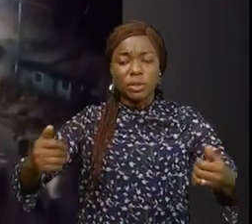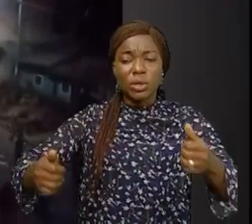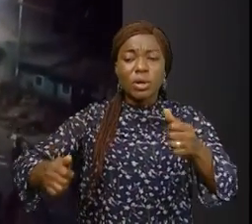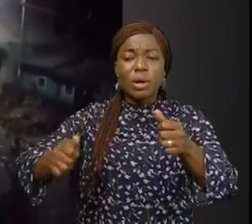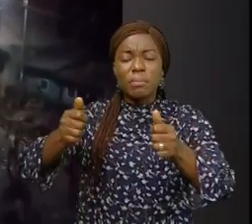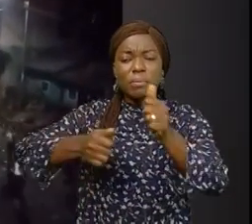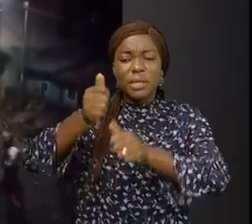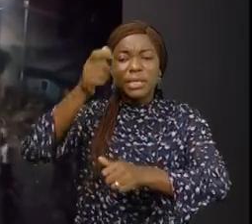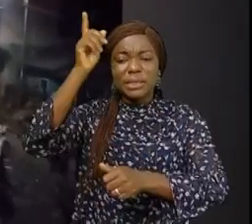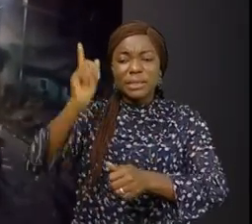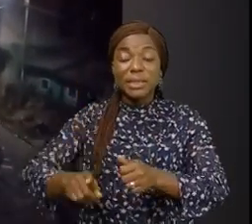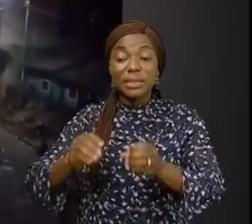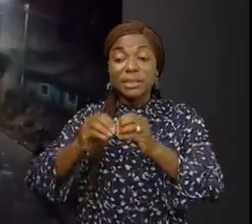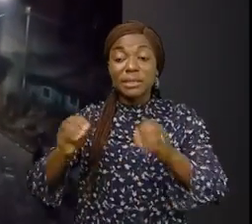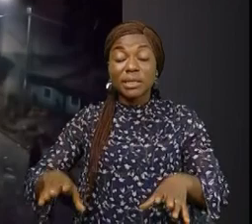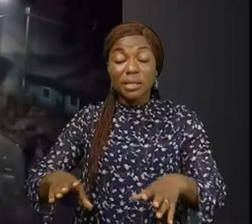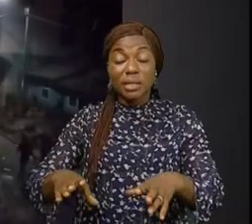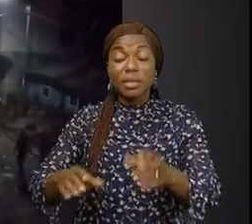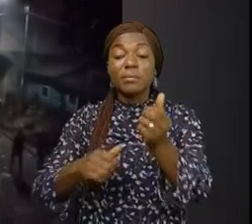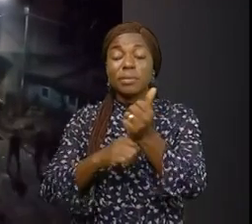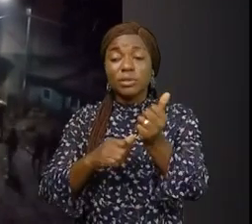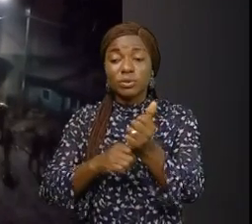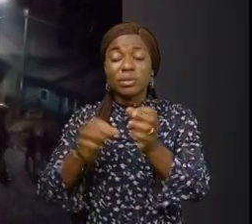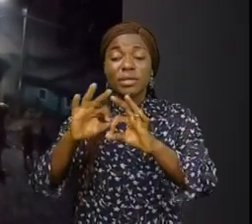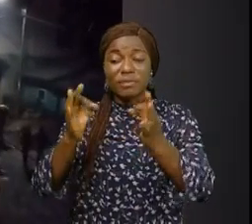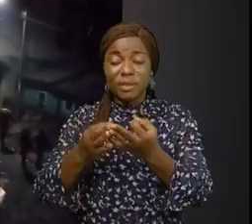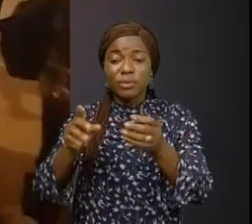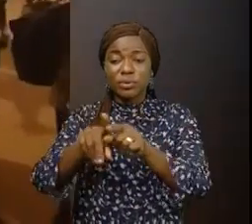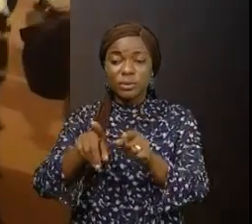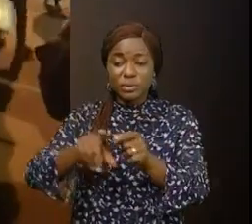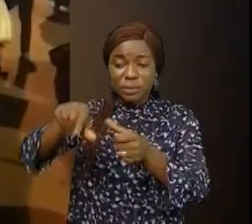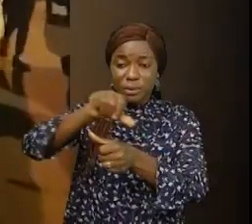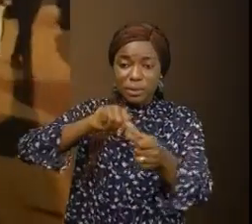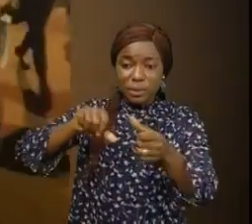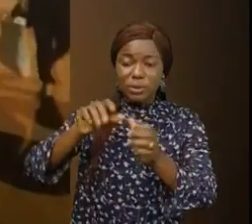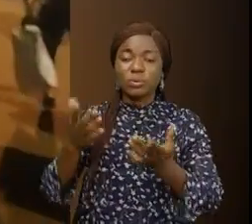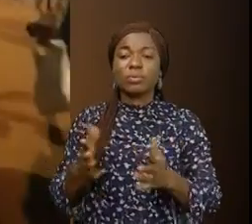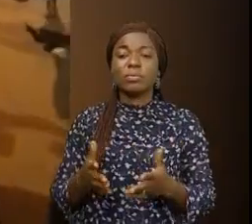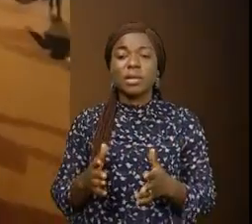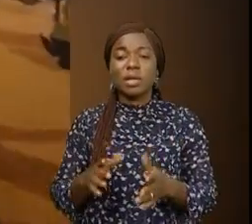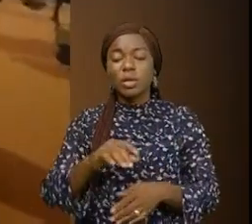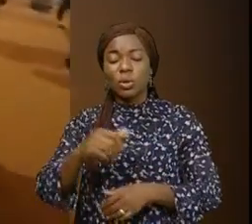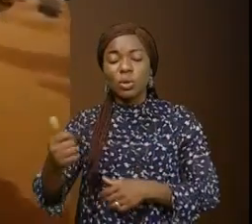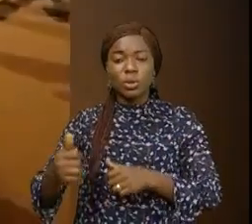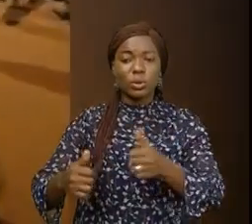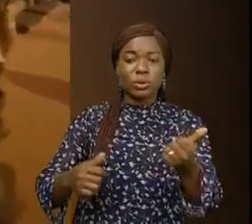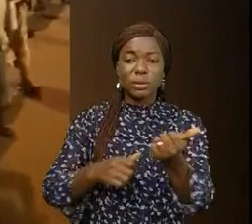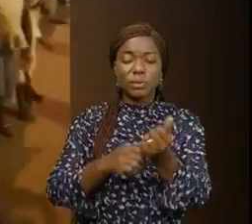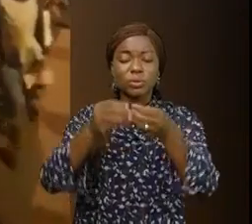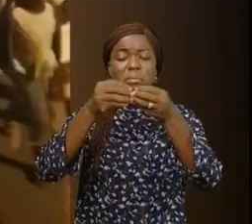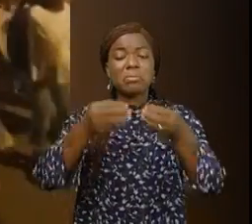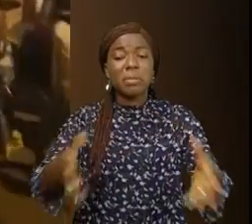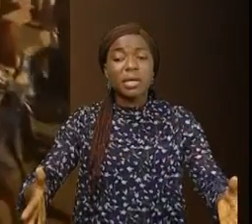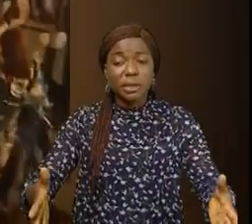150 enfants de leur famille à Goma et dans les environs. L'on craint que d'autres ne soient disparus